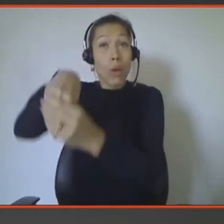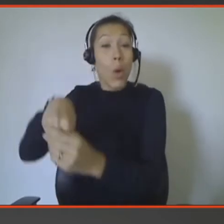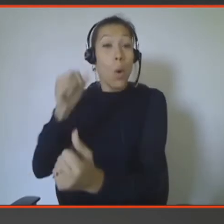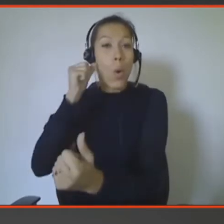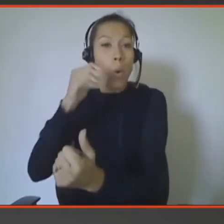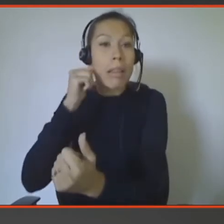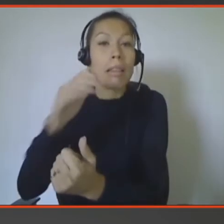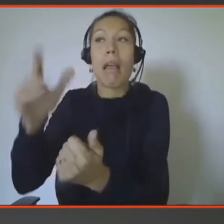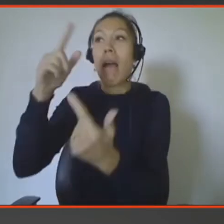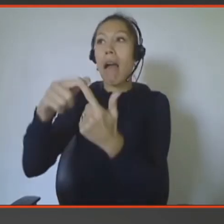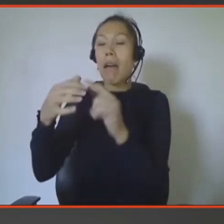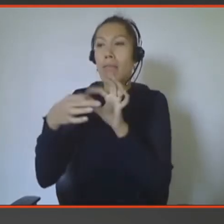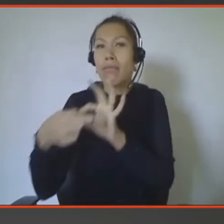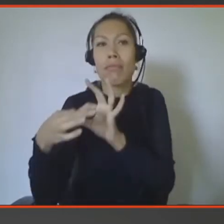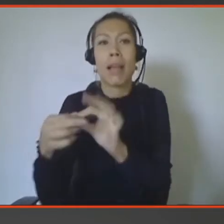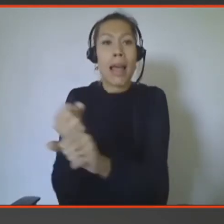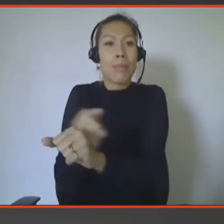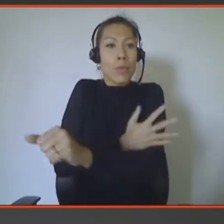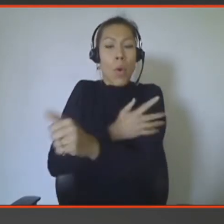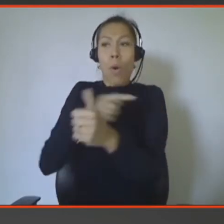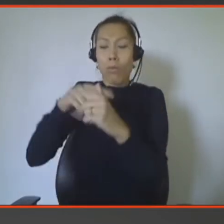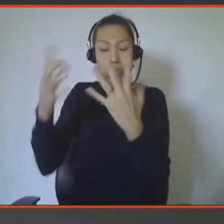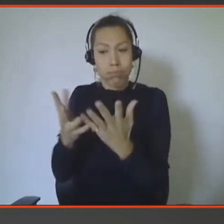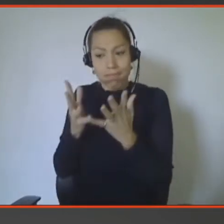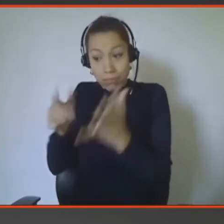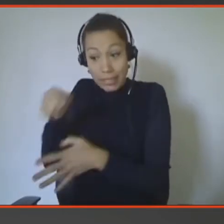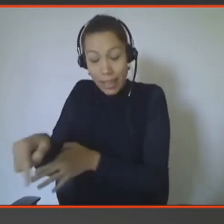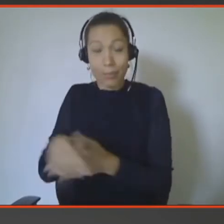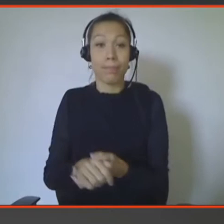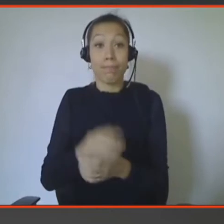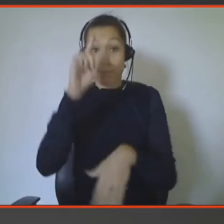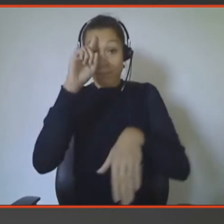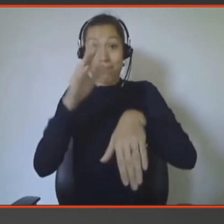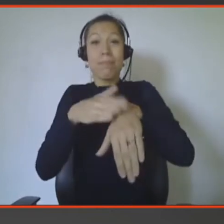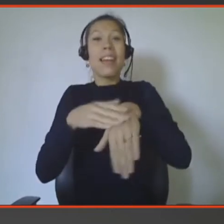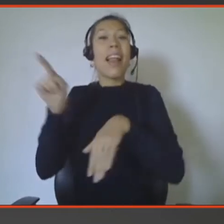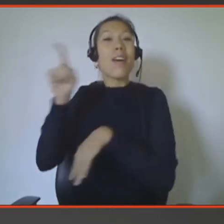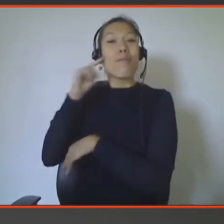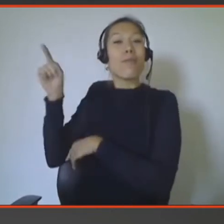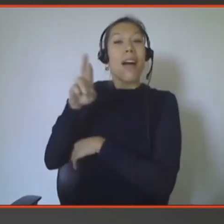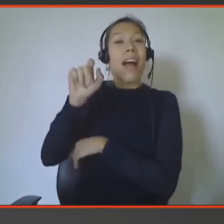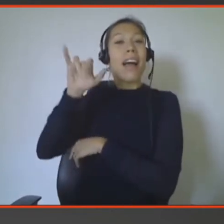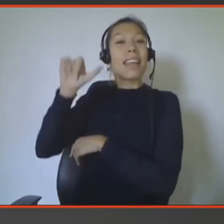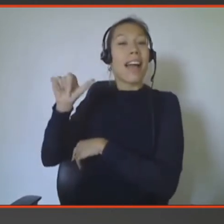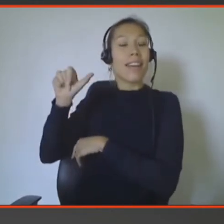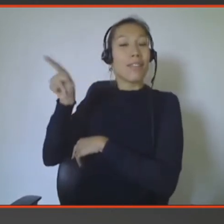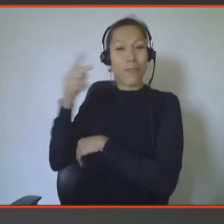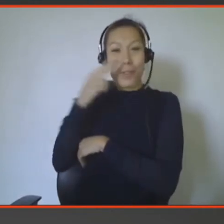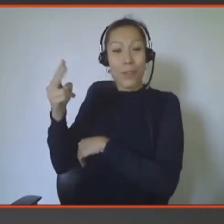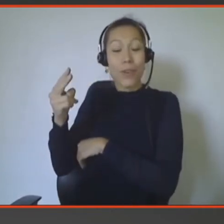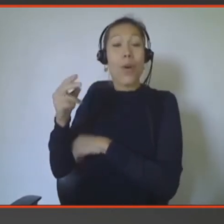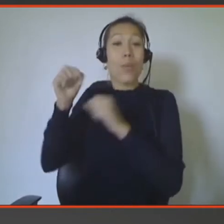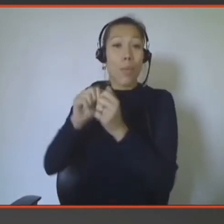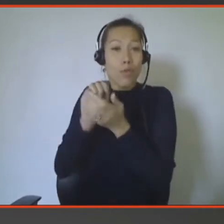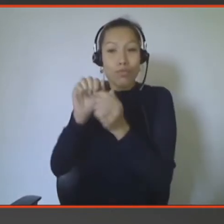un petit peu plus forts. Juste pour le détail, il est possible de recycler le petit compagnon, on peut le laver, on peut changer, en fait, la baleine, c'était aussi